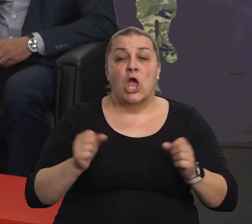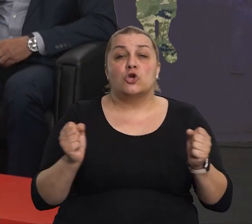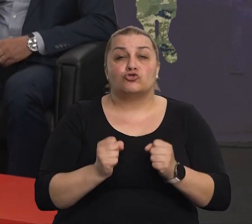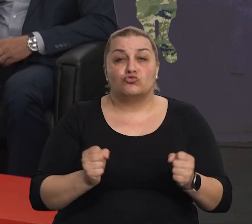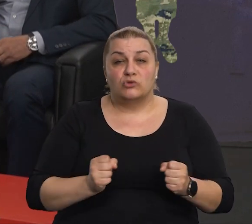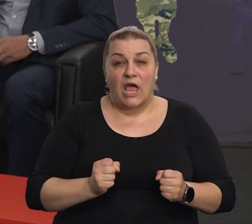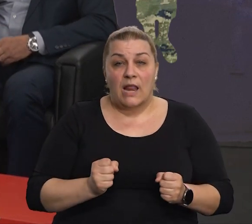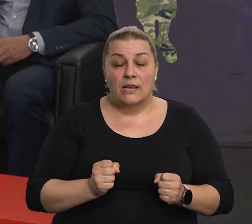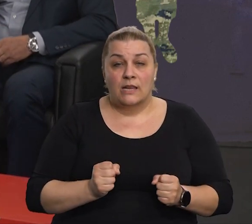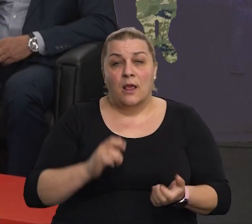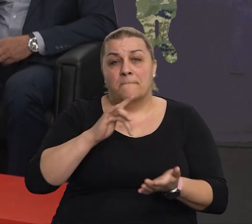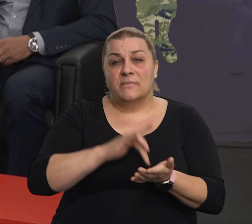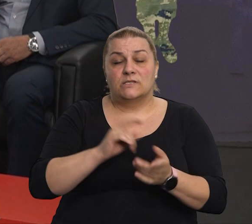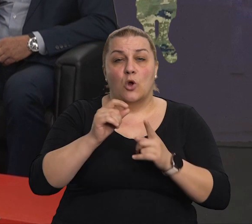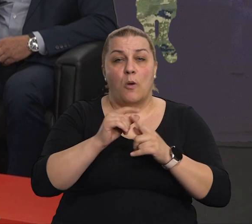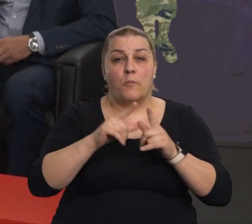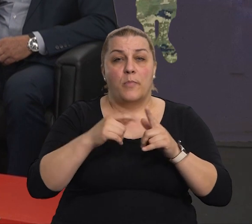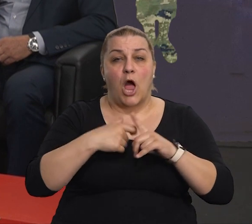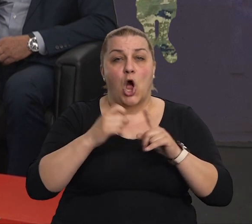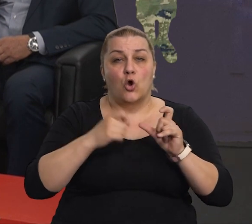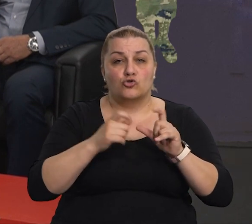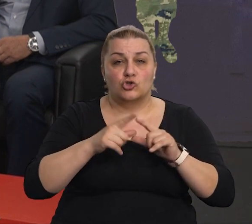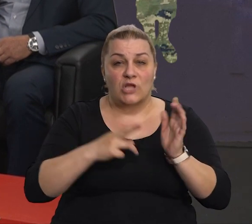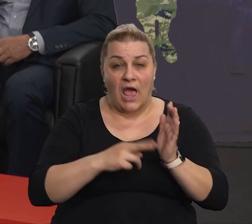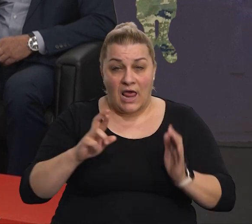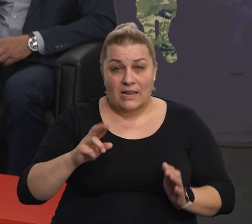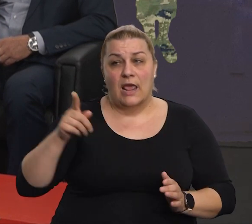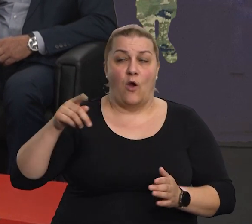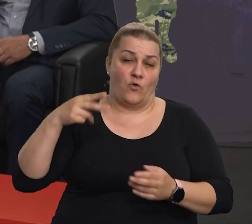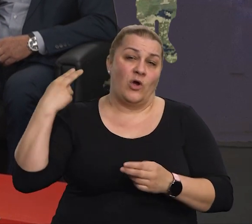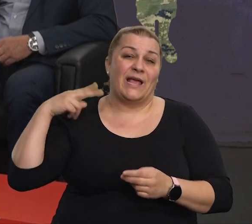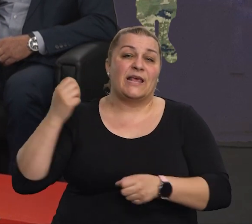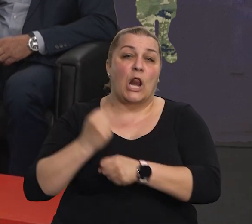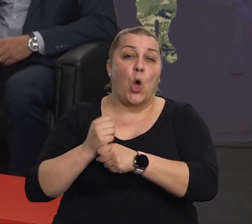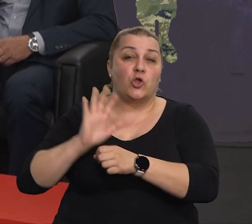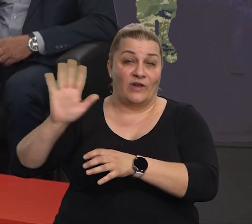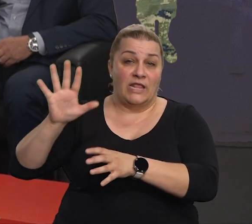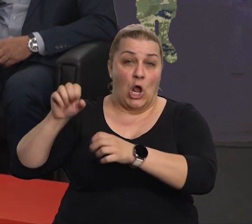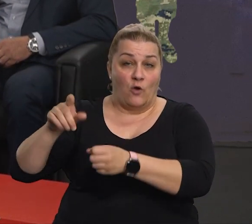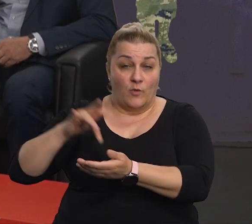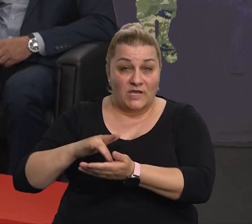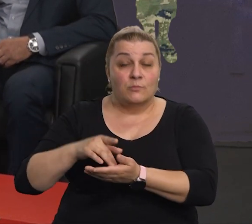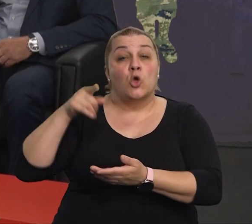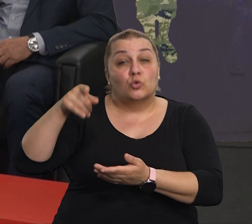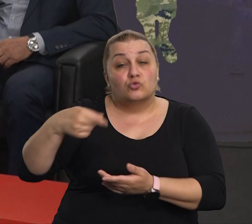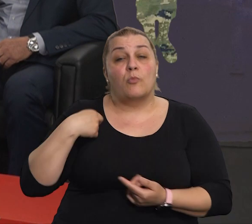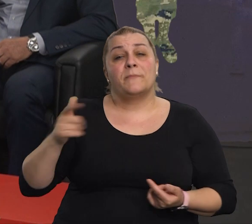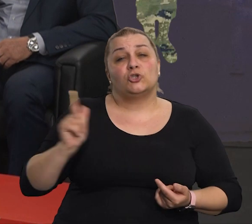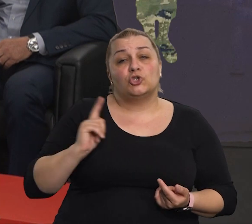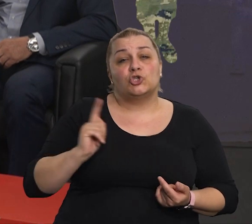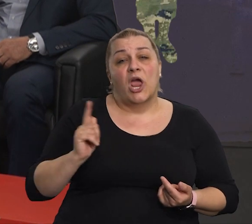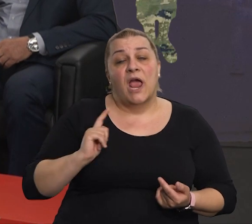studenoga u Pakoštanima, u mjestu našeg dišnog generala Ante Gotovine, zajedno bili i tu smo čekali ono osobađajuću